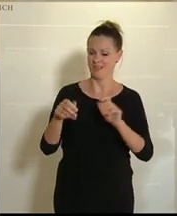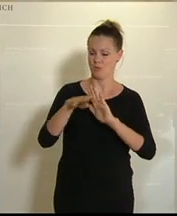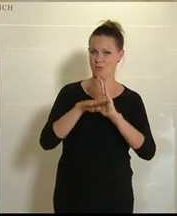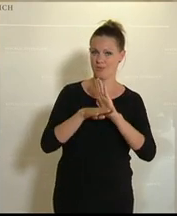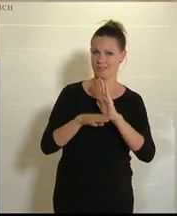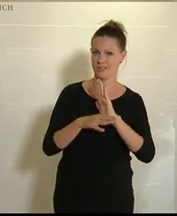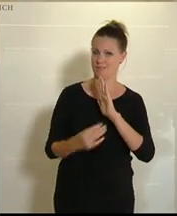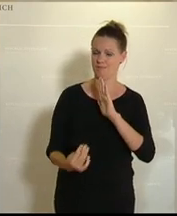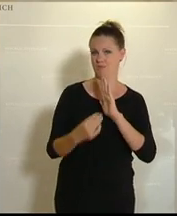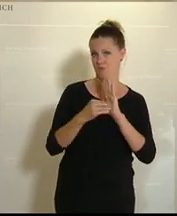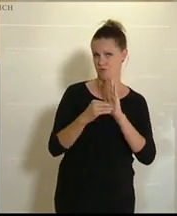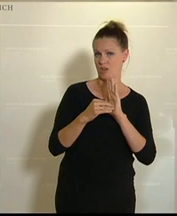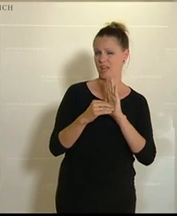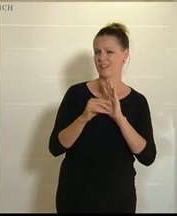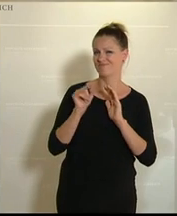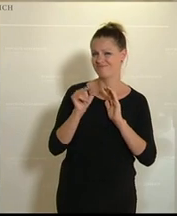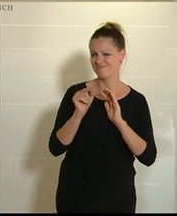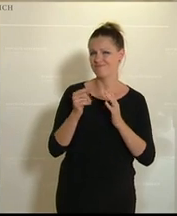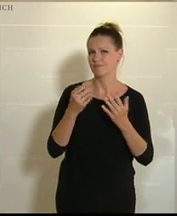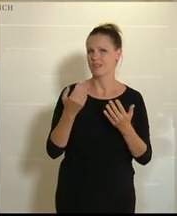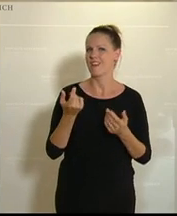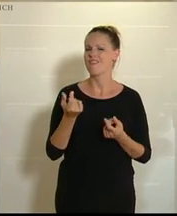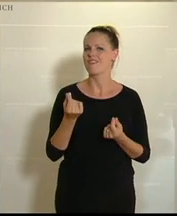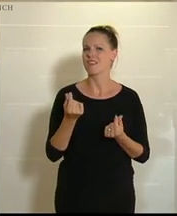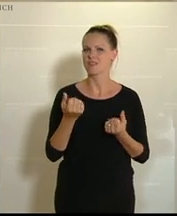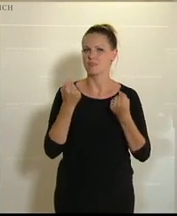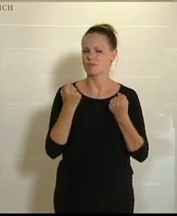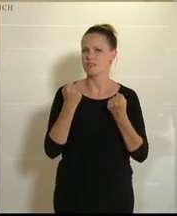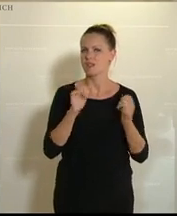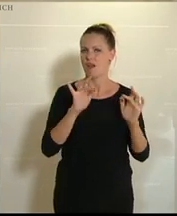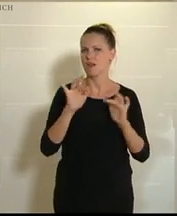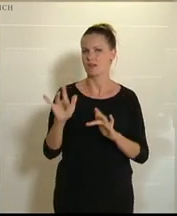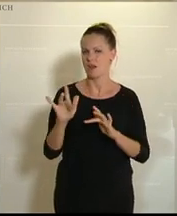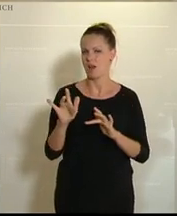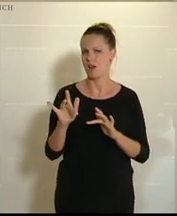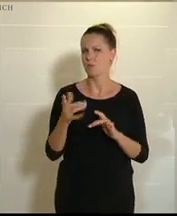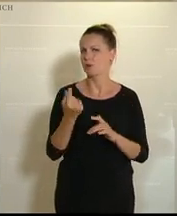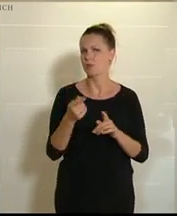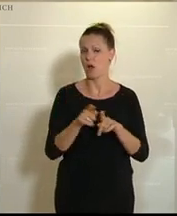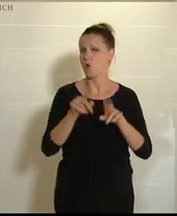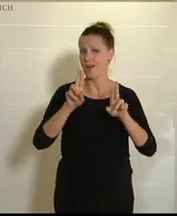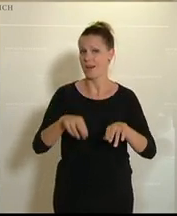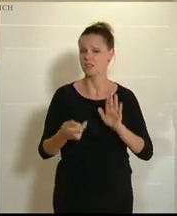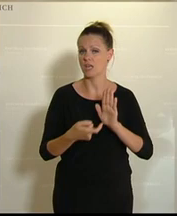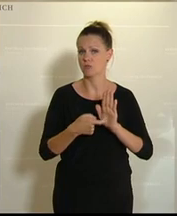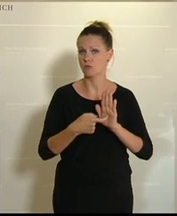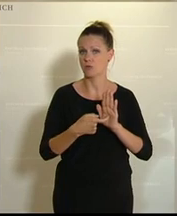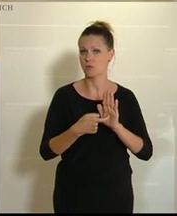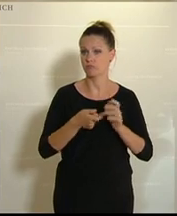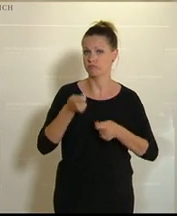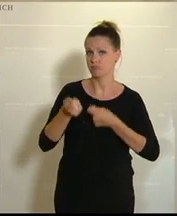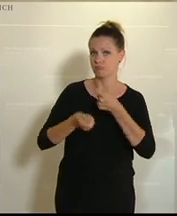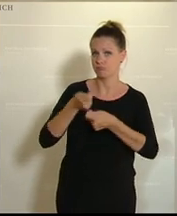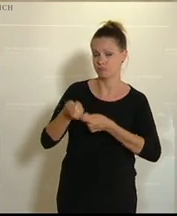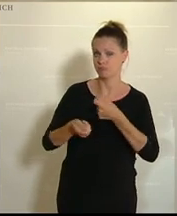verankert sind, facto Finanzierungssicherheit gibt, also de facto auch einen Rechtsanspruch auf Finanzierung.